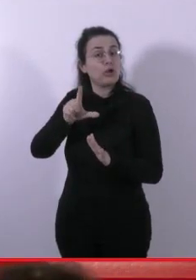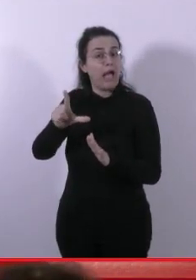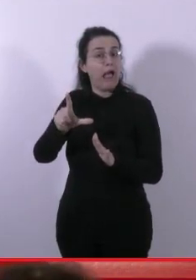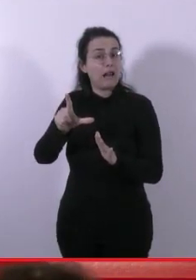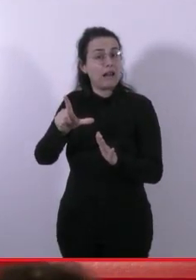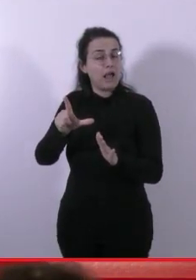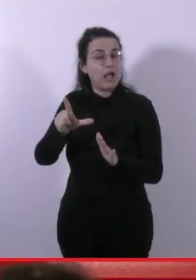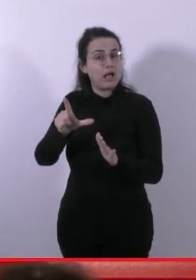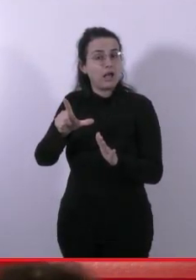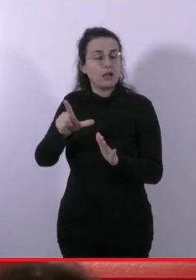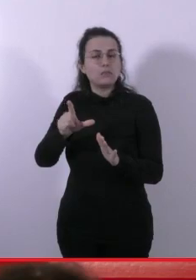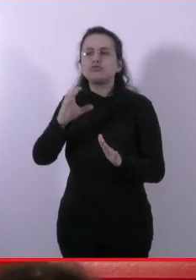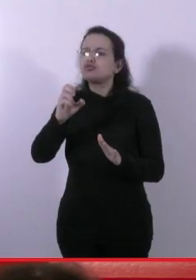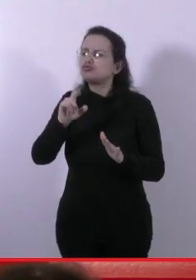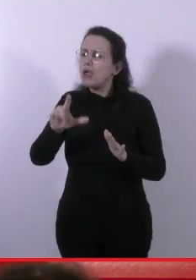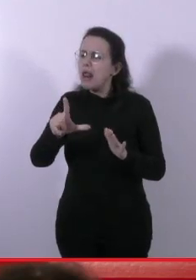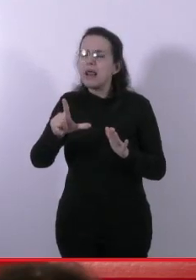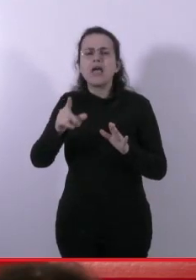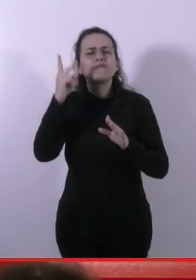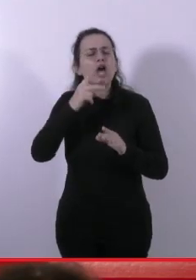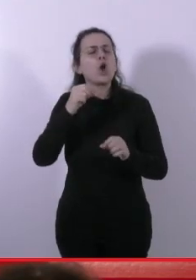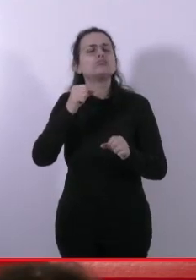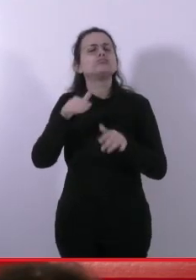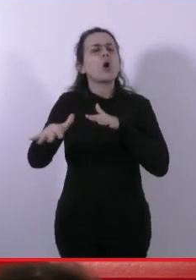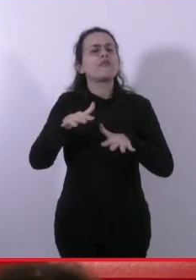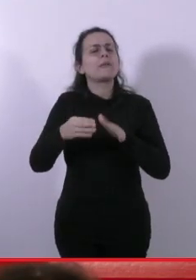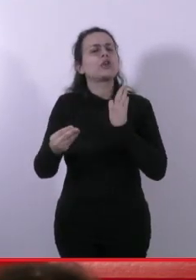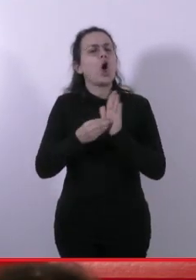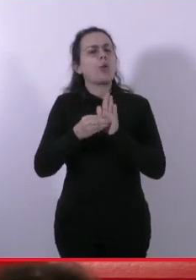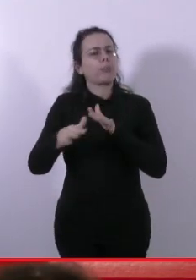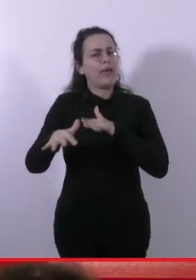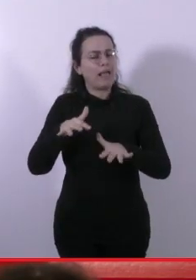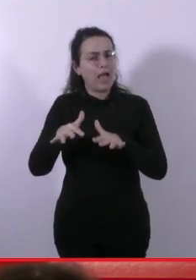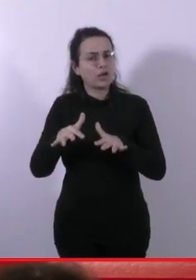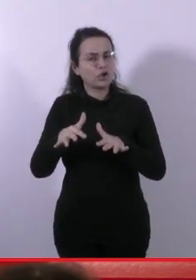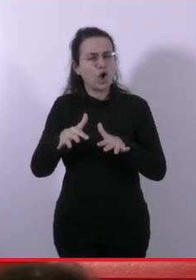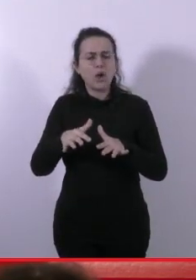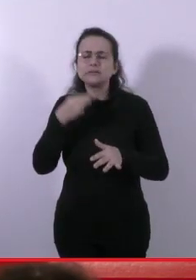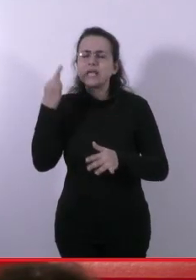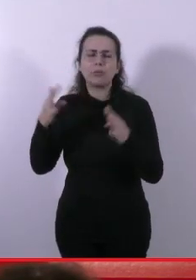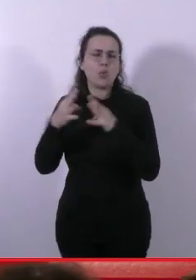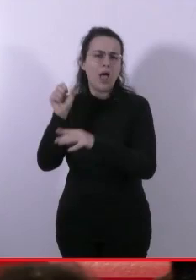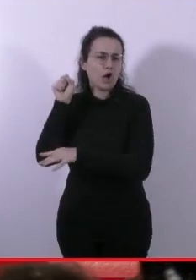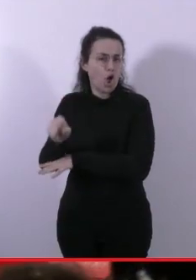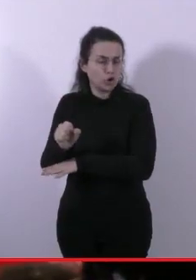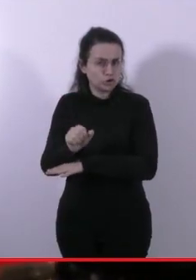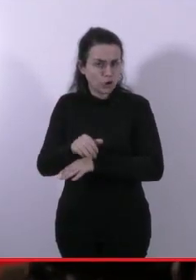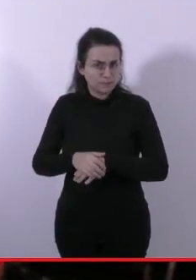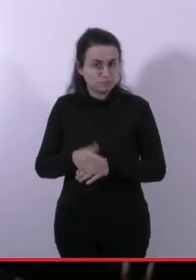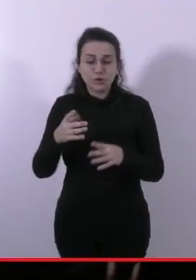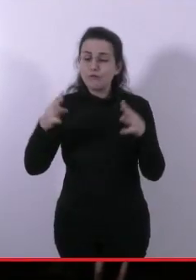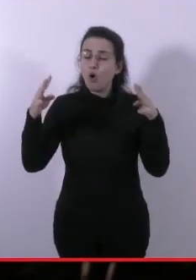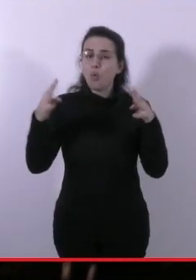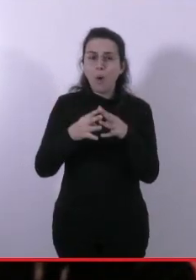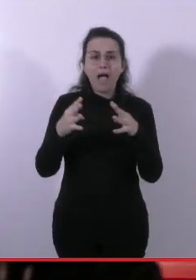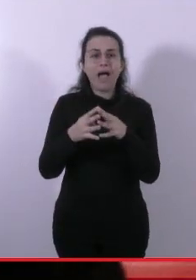Guardi, non è la posizione della CGL, è la storia del movimento operaio che da sempre è contro tutte le guerre, perché le guerre da sempre dichiarano i